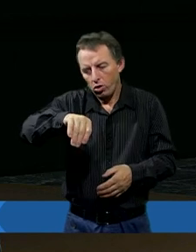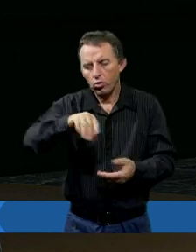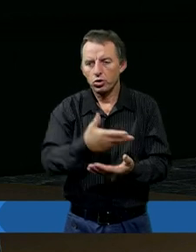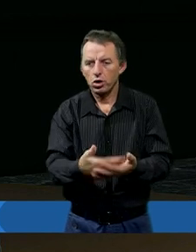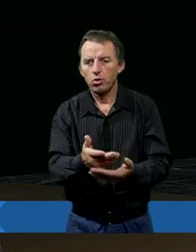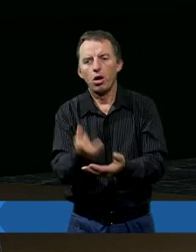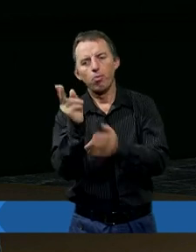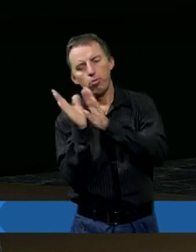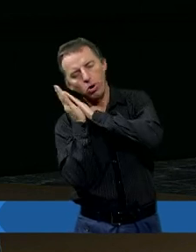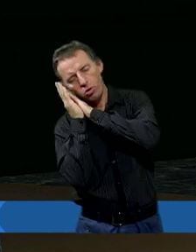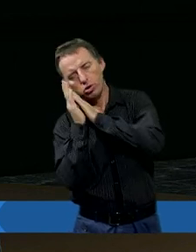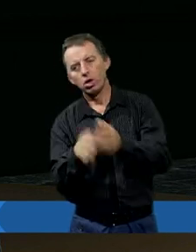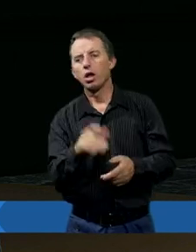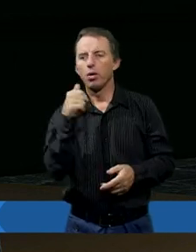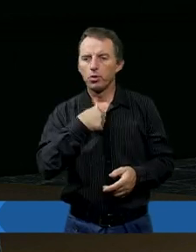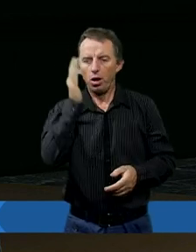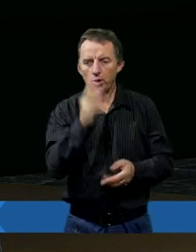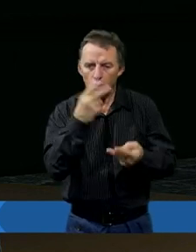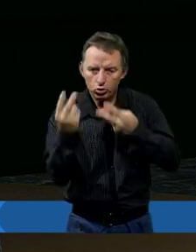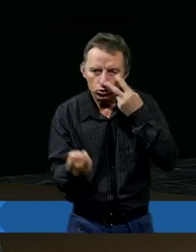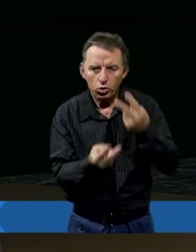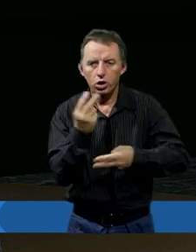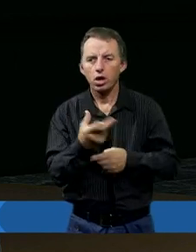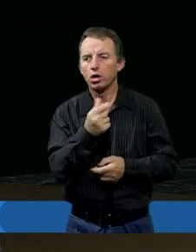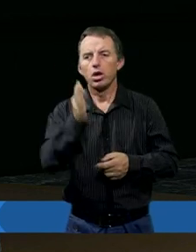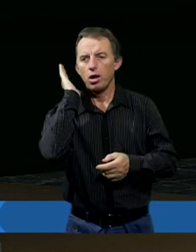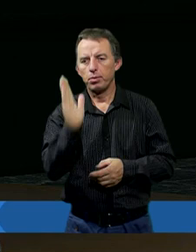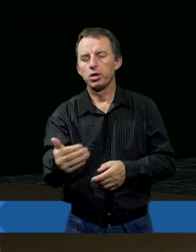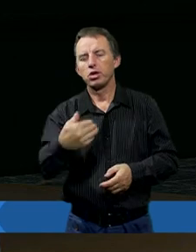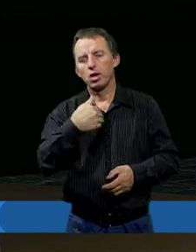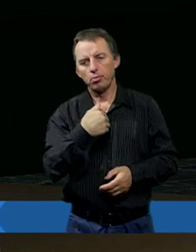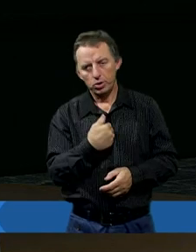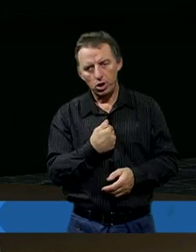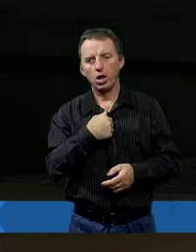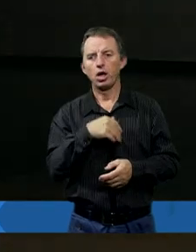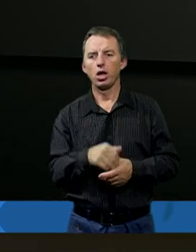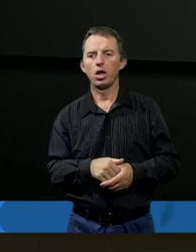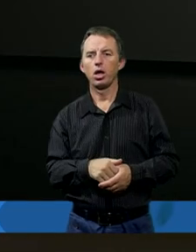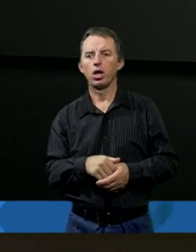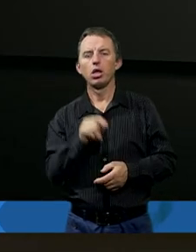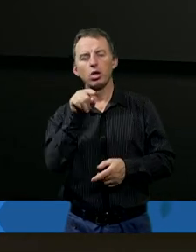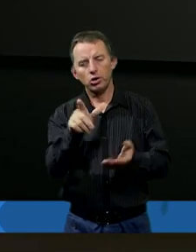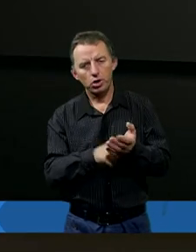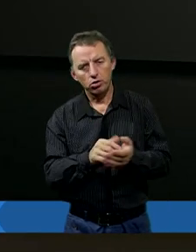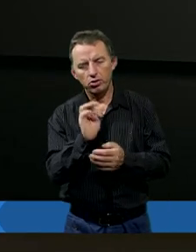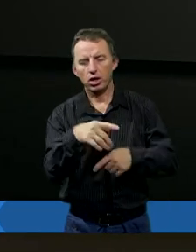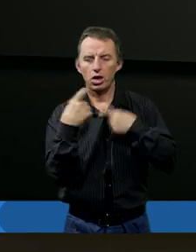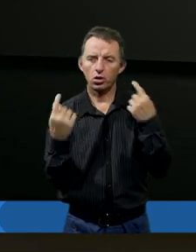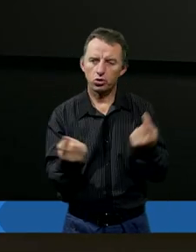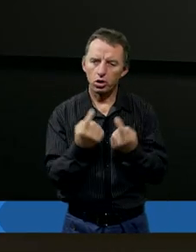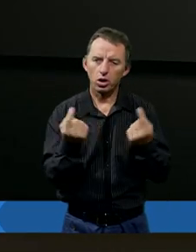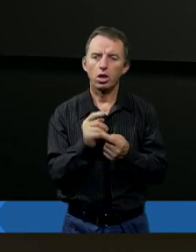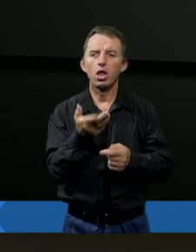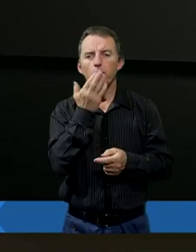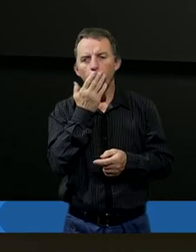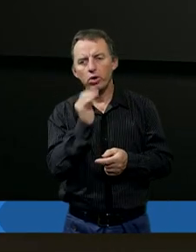się położę, a gdy mnie będziesz szukał, nie będzie mnie. Bardzo często w takich sytuacjach, tak jak